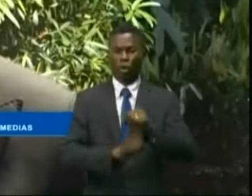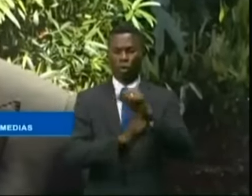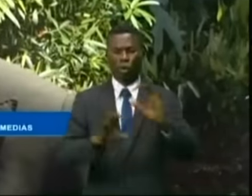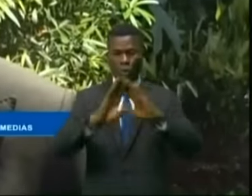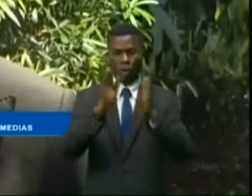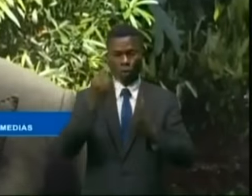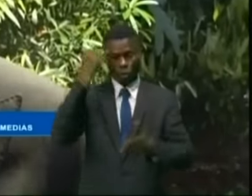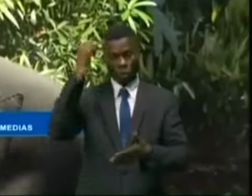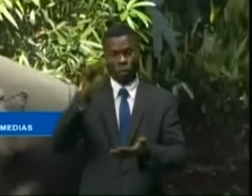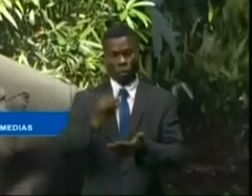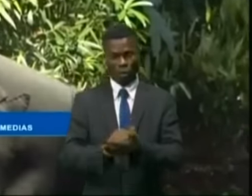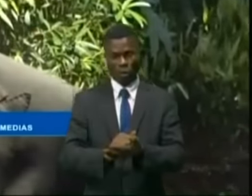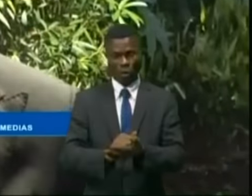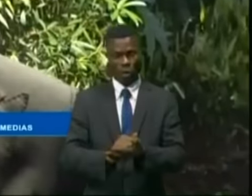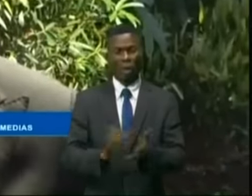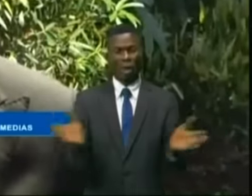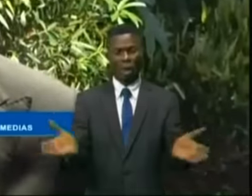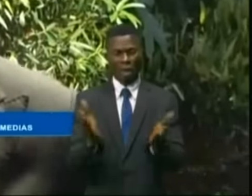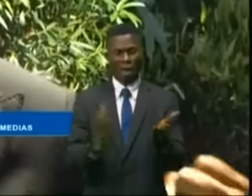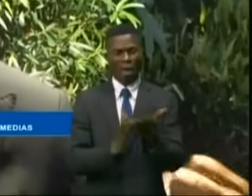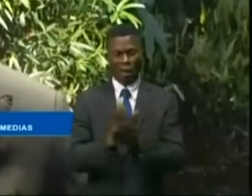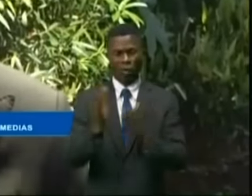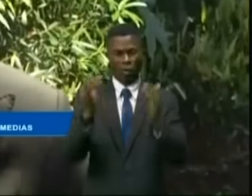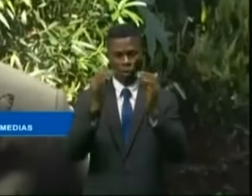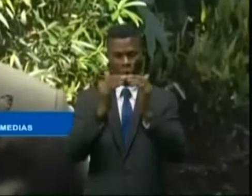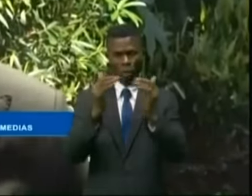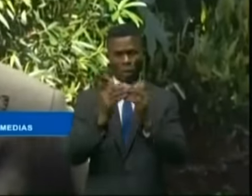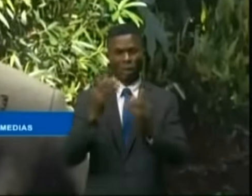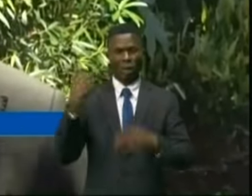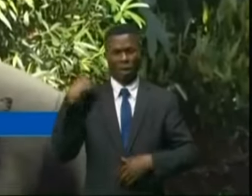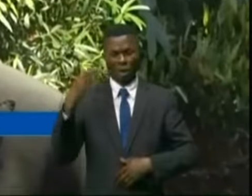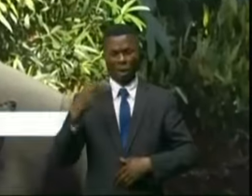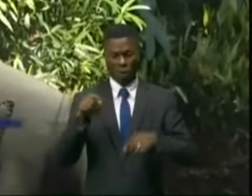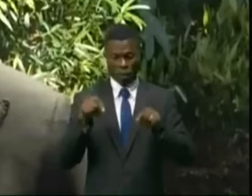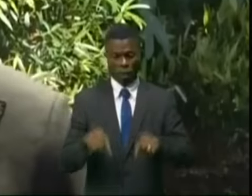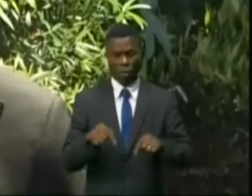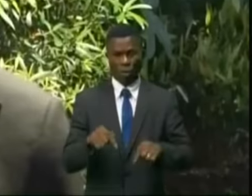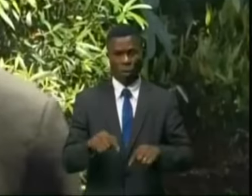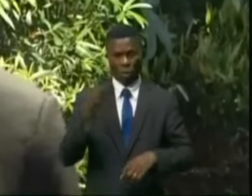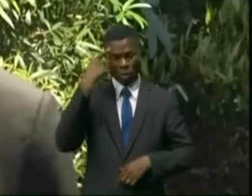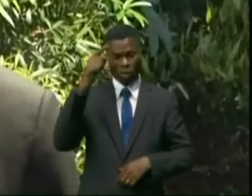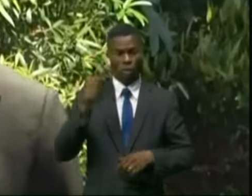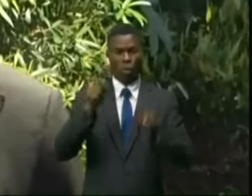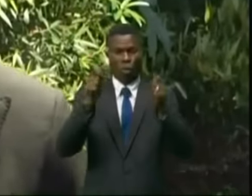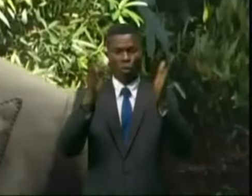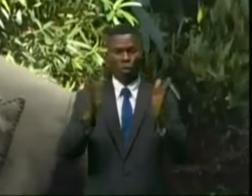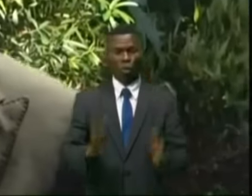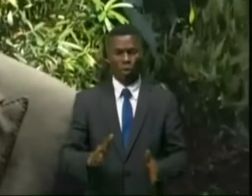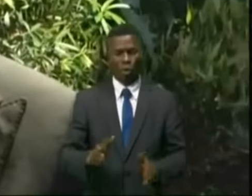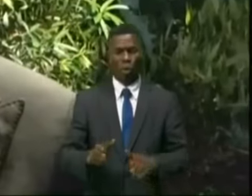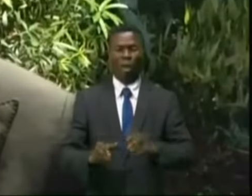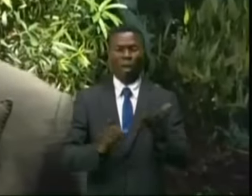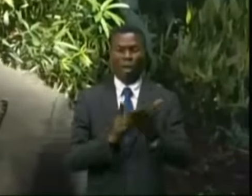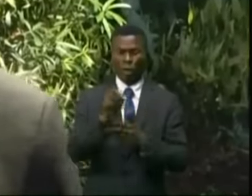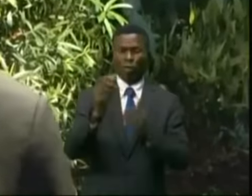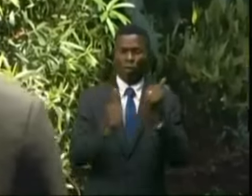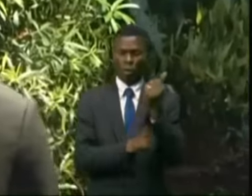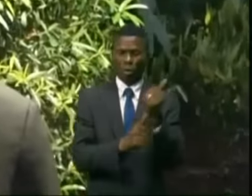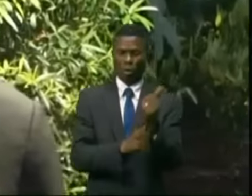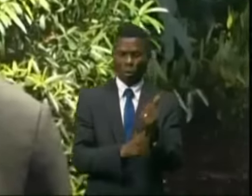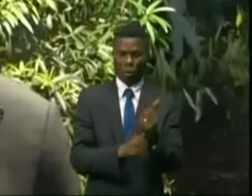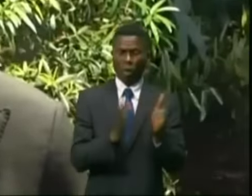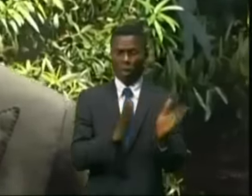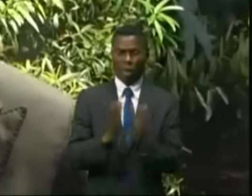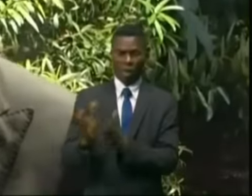toutes ces initiatives que de faire un encadrement légal. Aujourd'hui, que ce soit pour les médias que pour le droit humain, il existe des